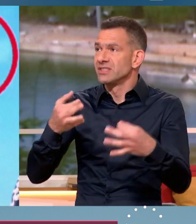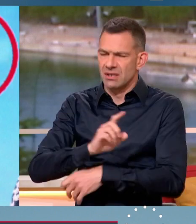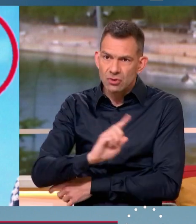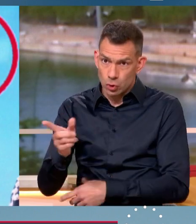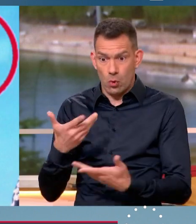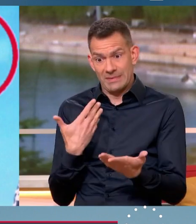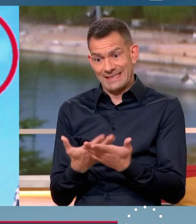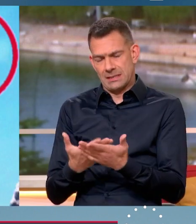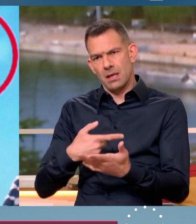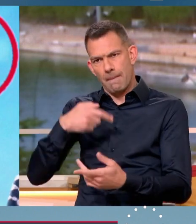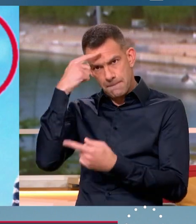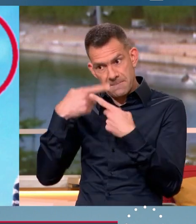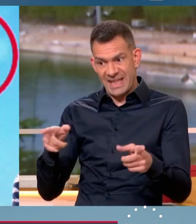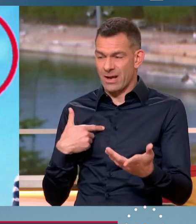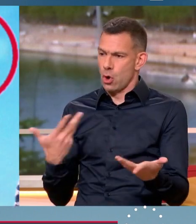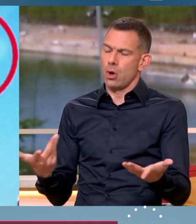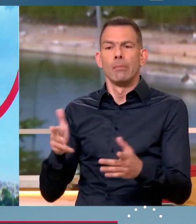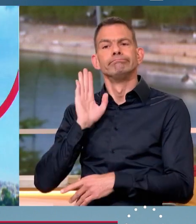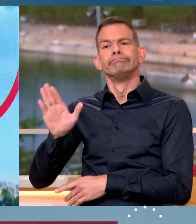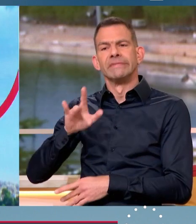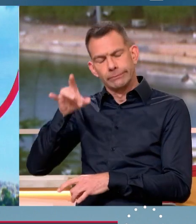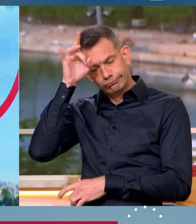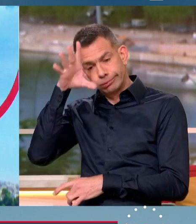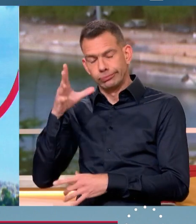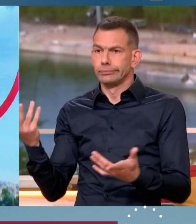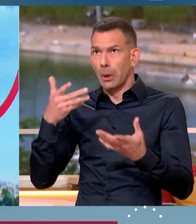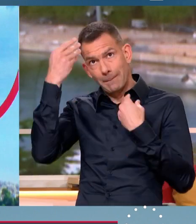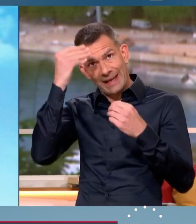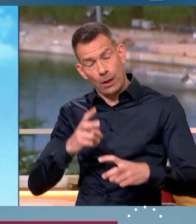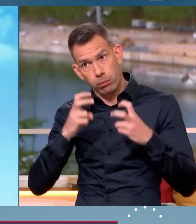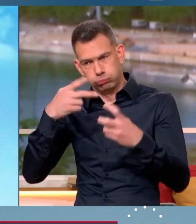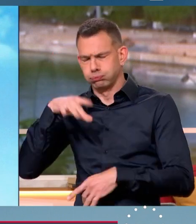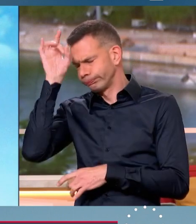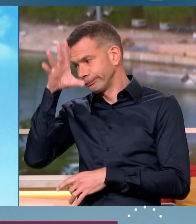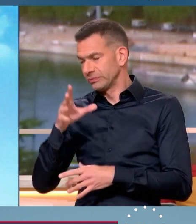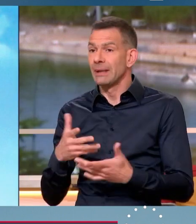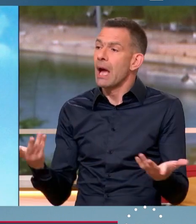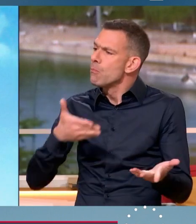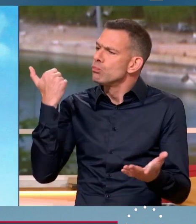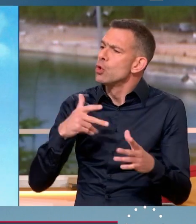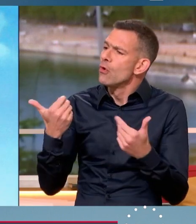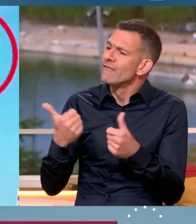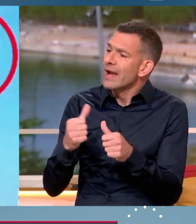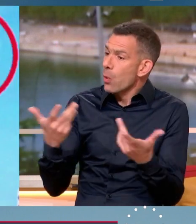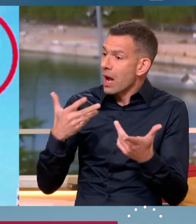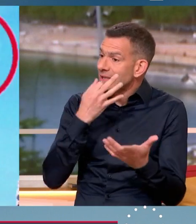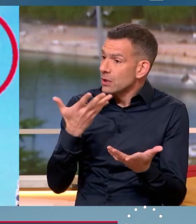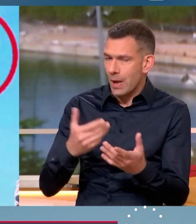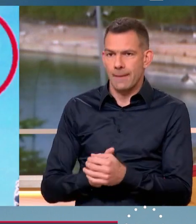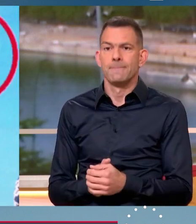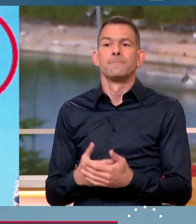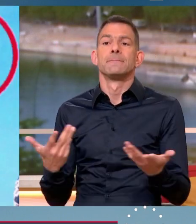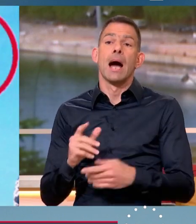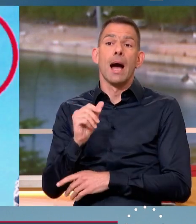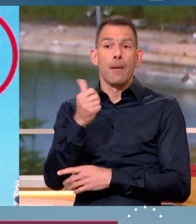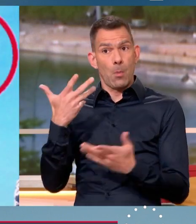c'est cette forme permanente de déni face à cette augmentation de la violence. fallu faire ? Qu'est-ce qu'il aurait fallu dire ? Déjà il y avait une